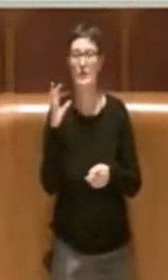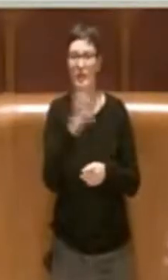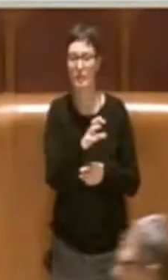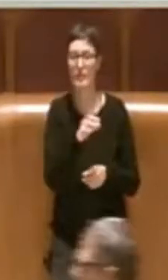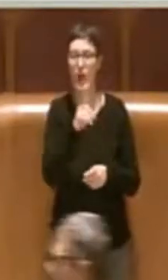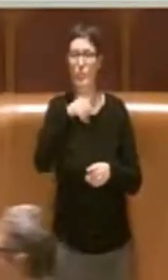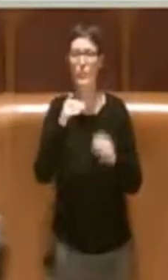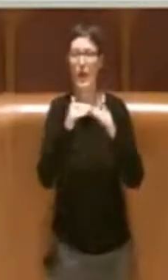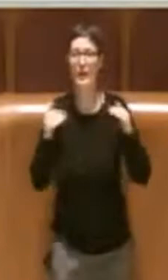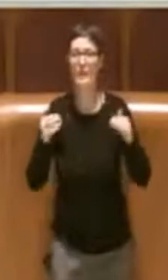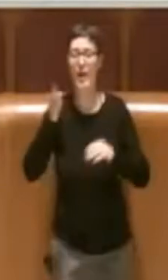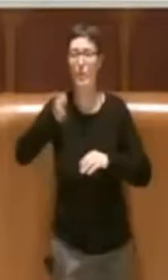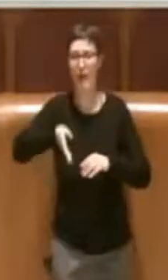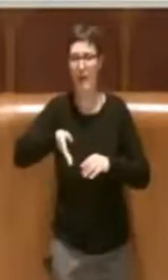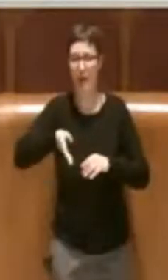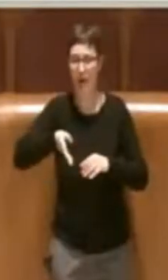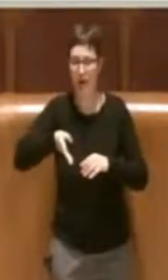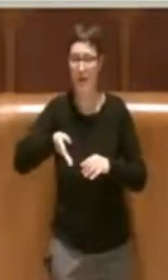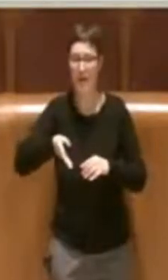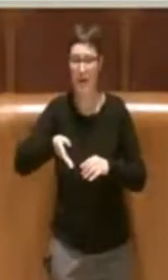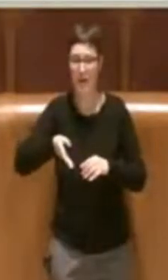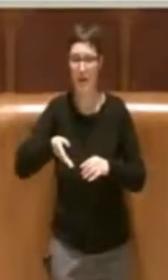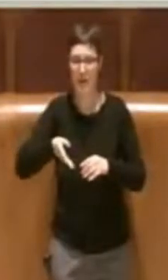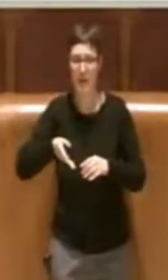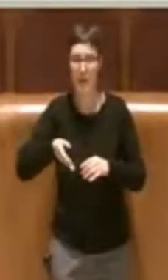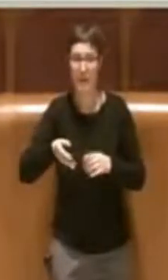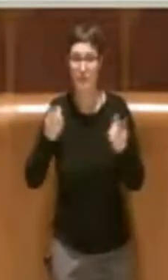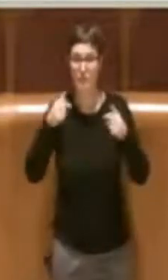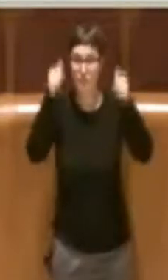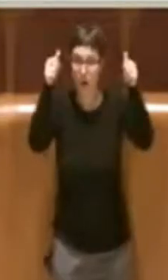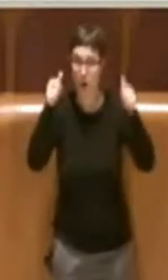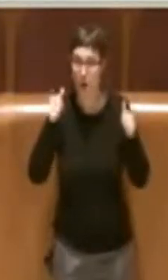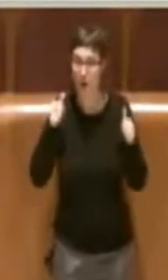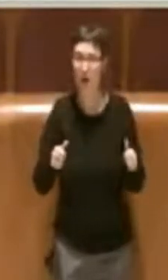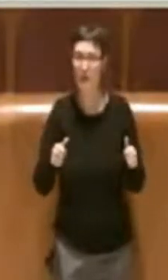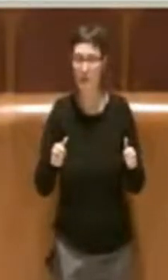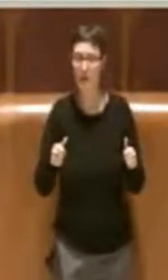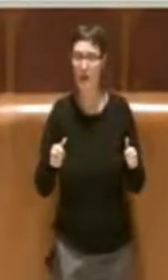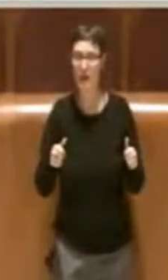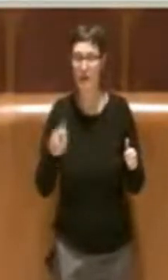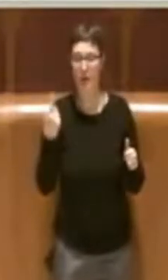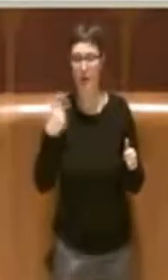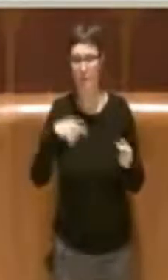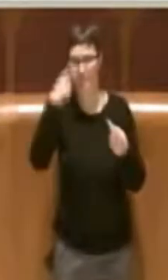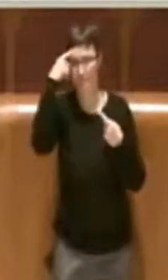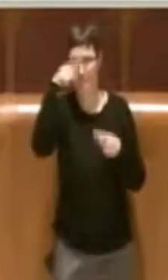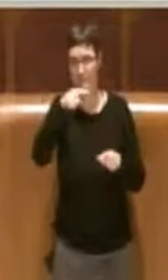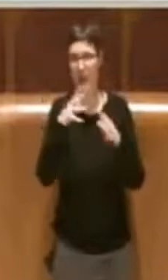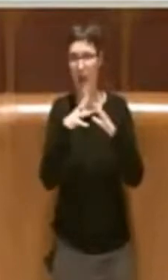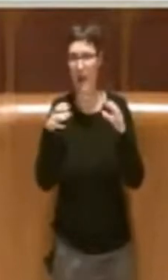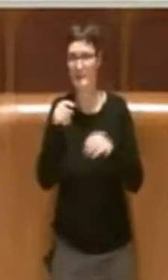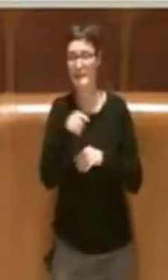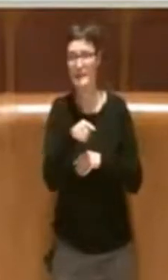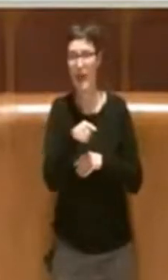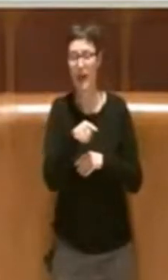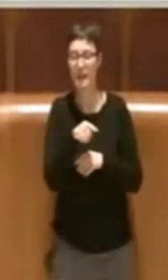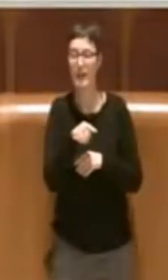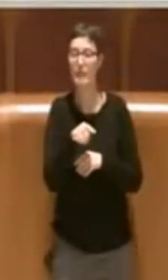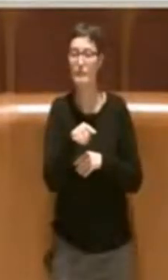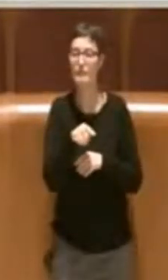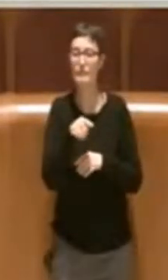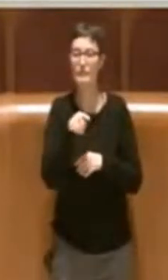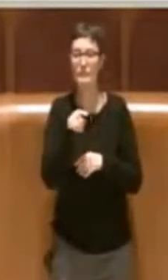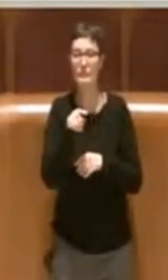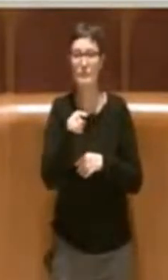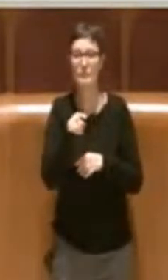inveisca contro un autista. Queste locandine che sono state predisposte dall'azienda le stiamo predisponendo